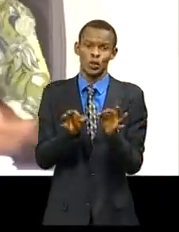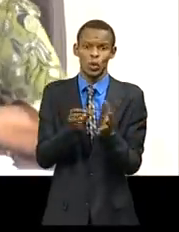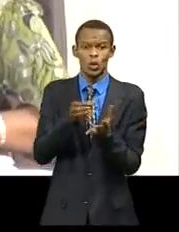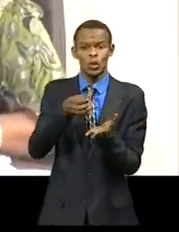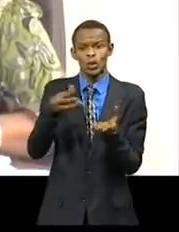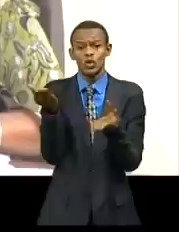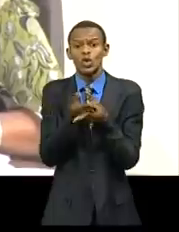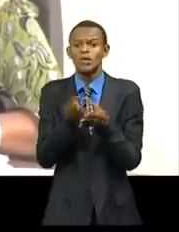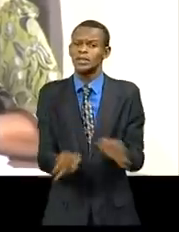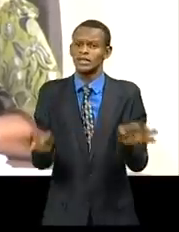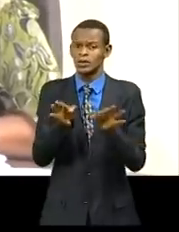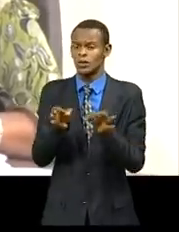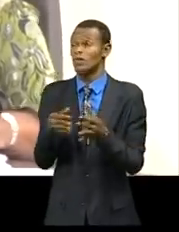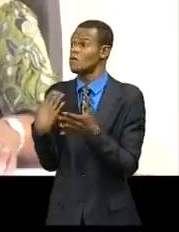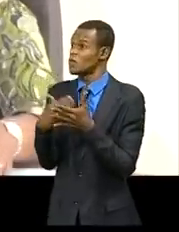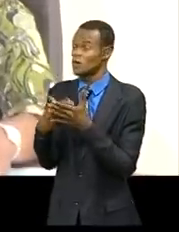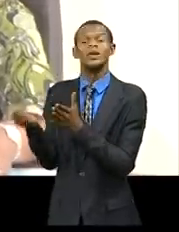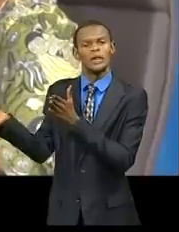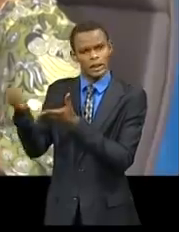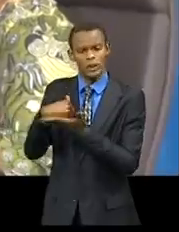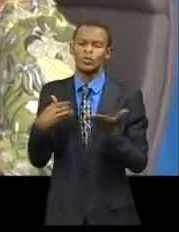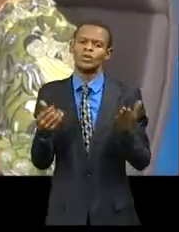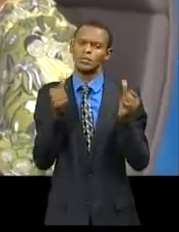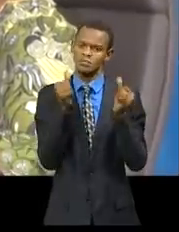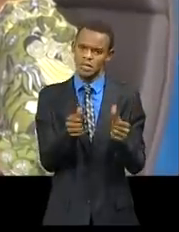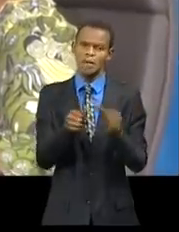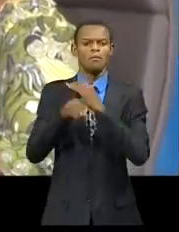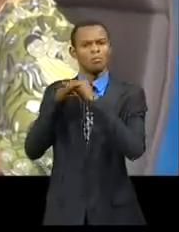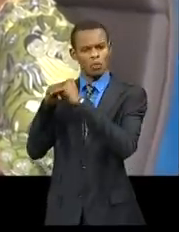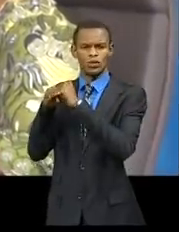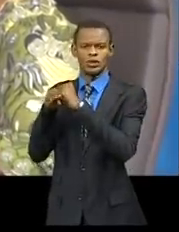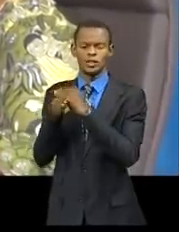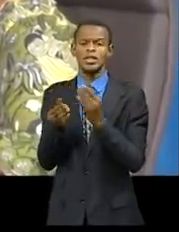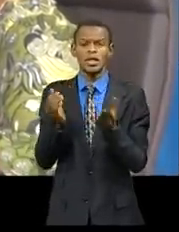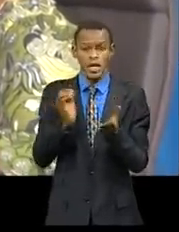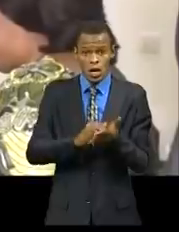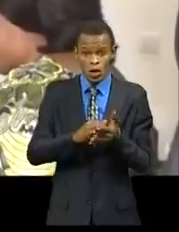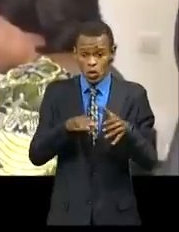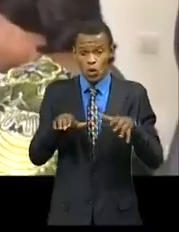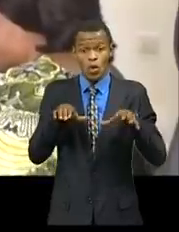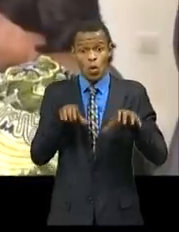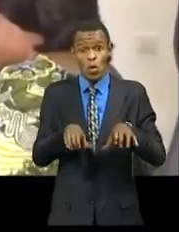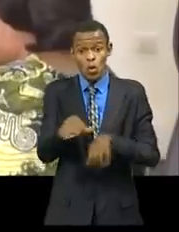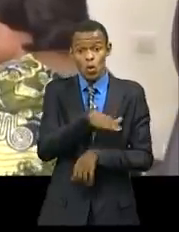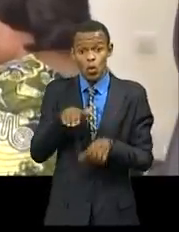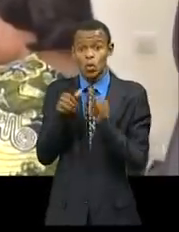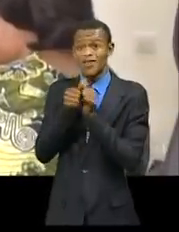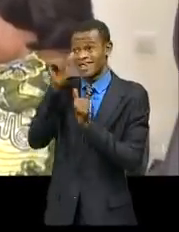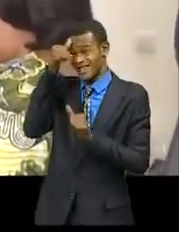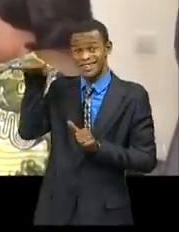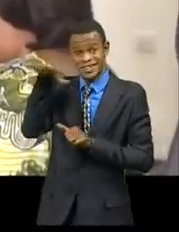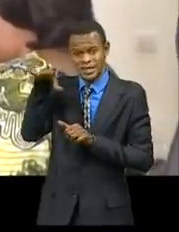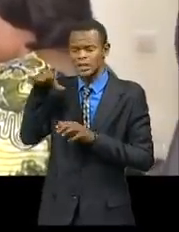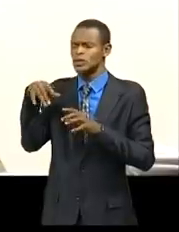démocratique du Congo à New Delhi. L'intérêt de deux gouvernements a engagé les discussions en vue de la